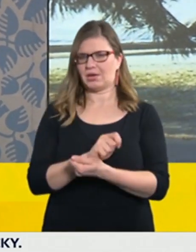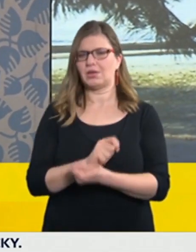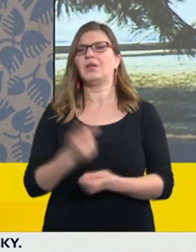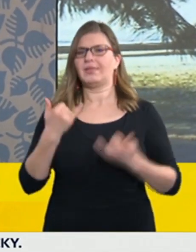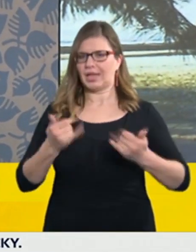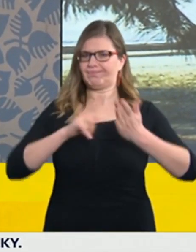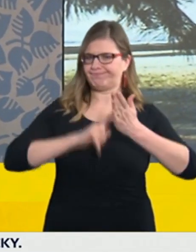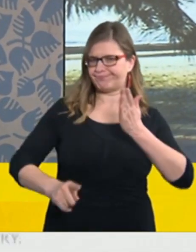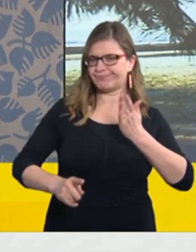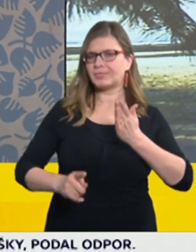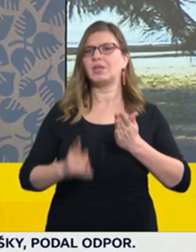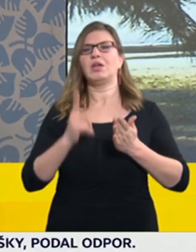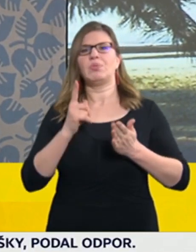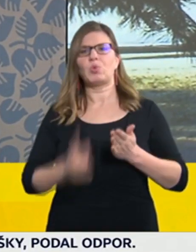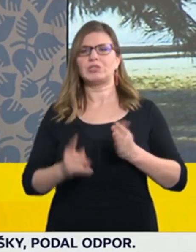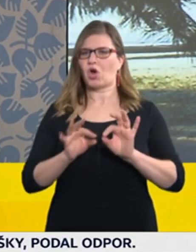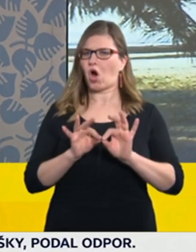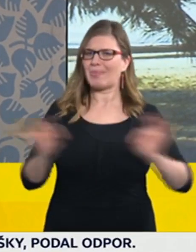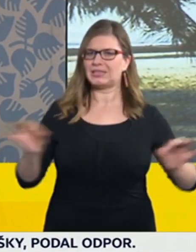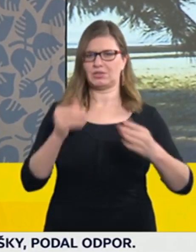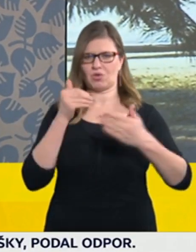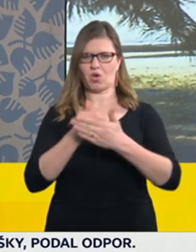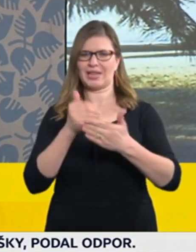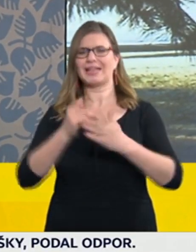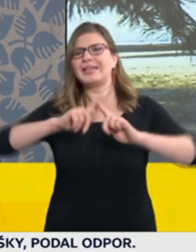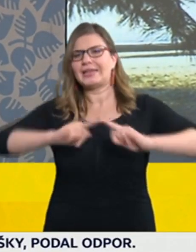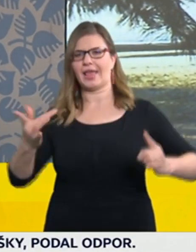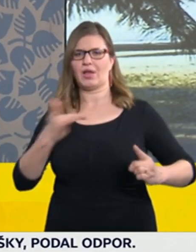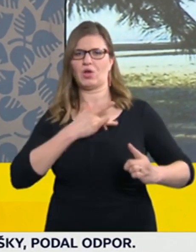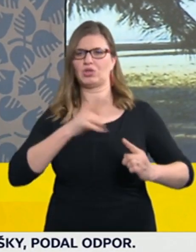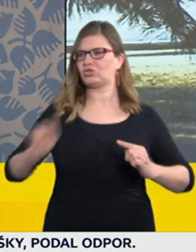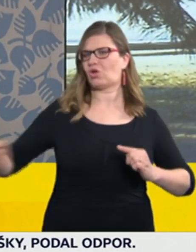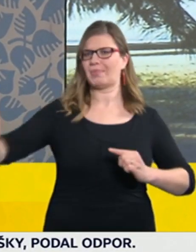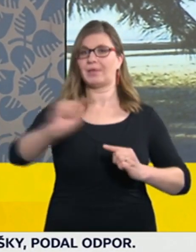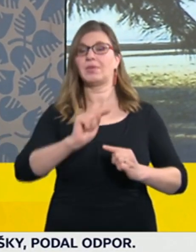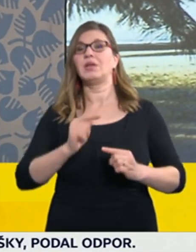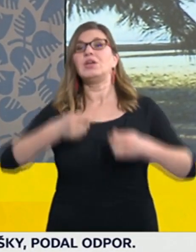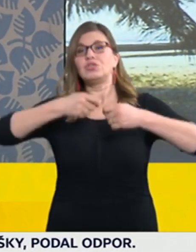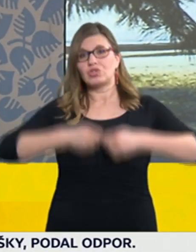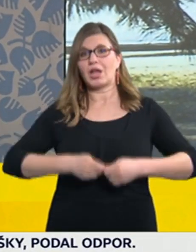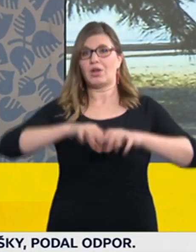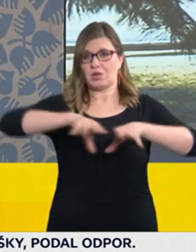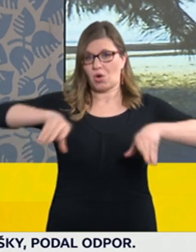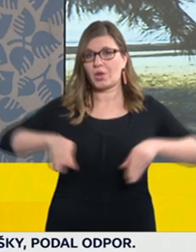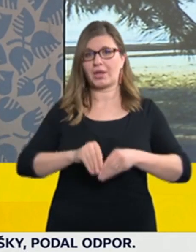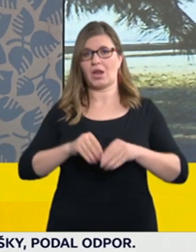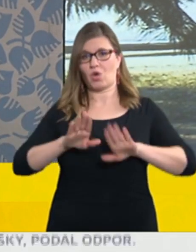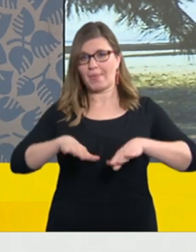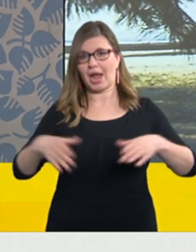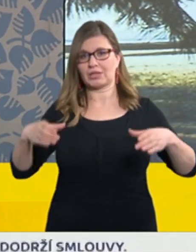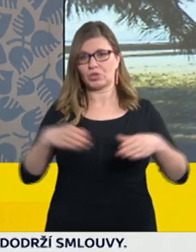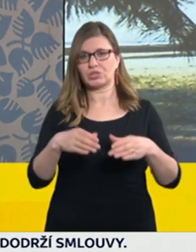na nezbytně nutnou míru kontaktu s jinými osobami, než se členy domácnosti i uvnitř této domácnosti.